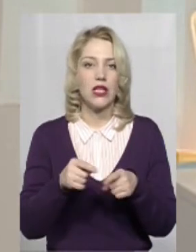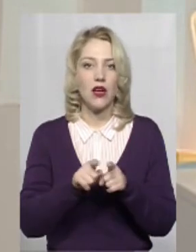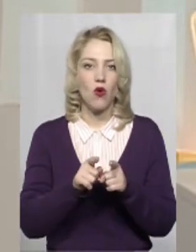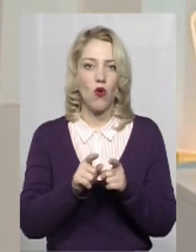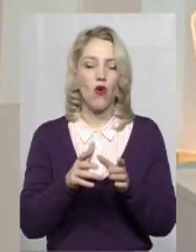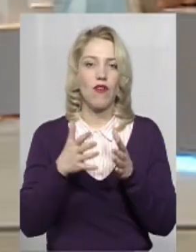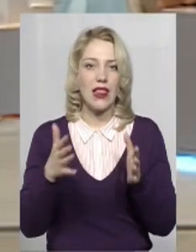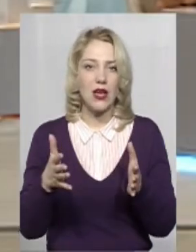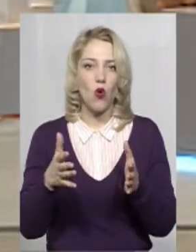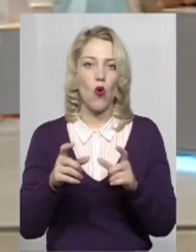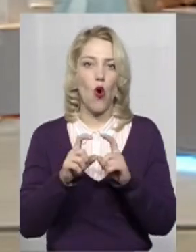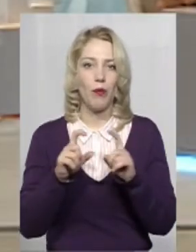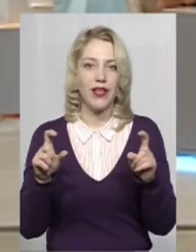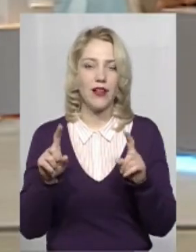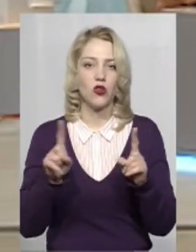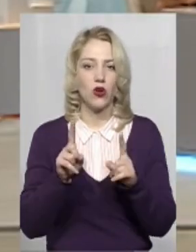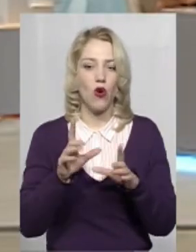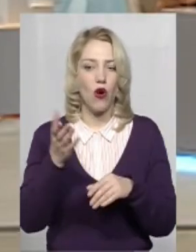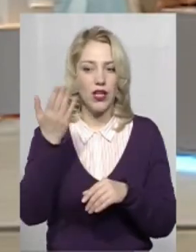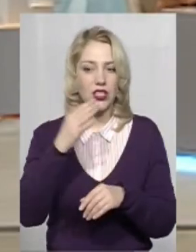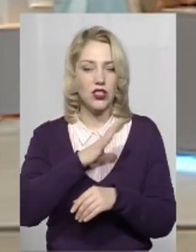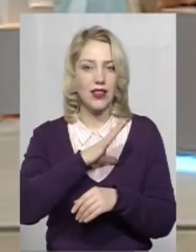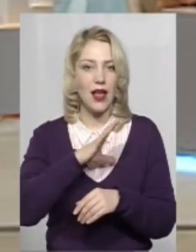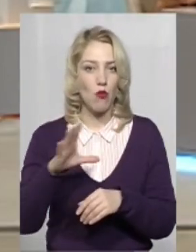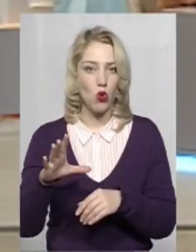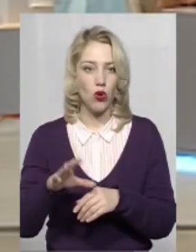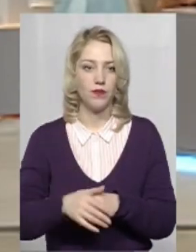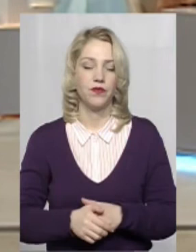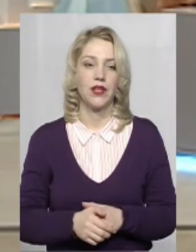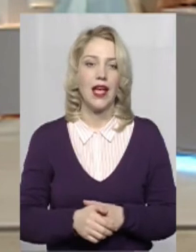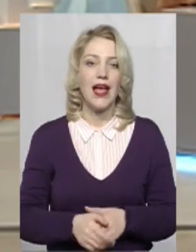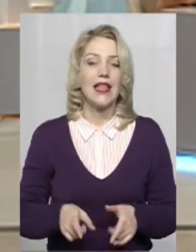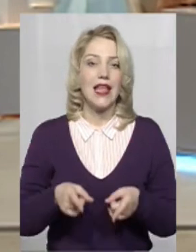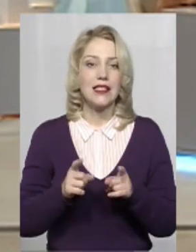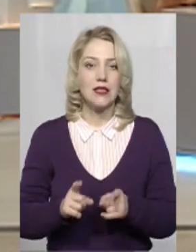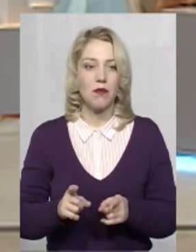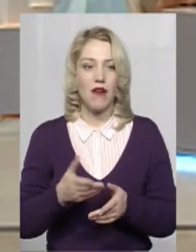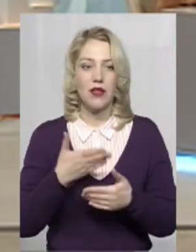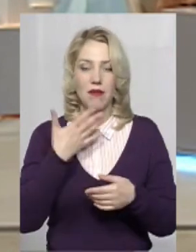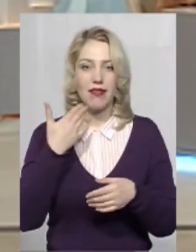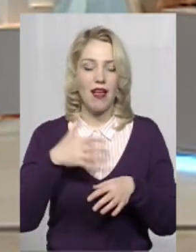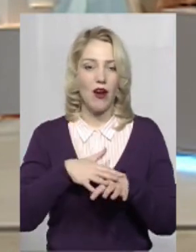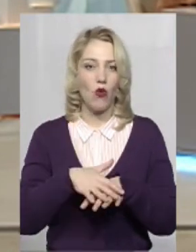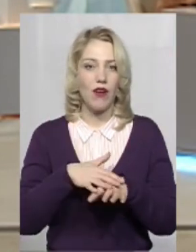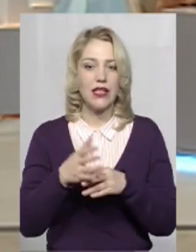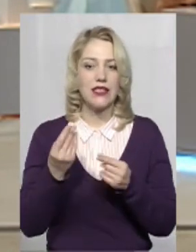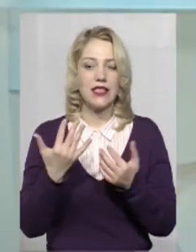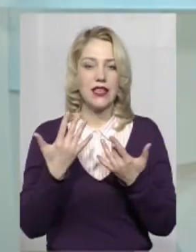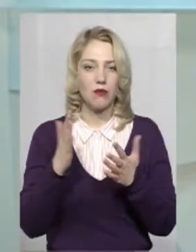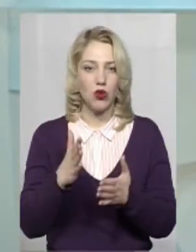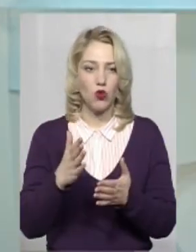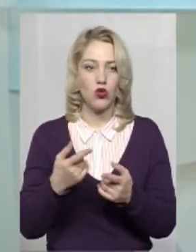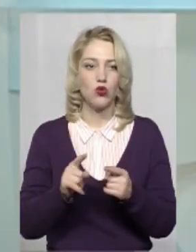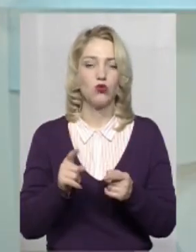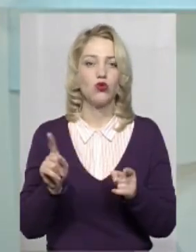великого об'єкту, якого не було ще? Насправді, ми не рахували, скільки це буде коштувати, тому